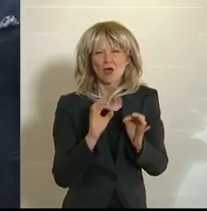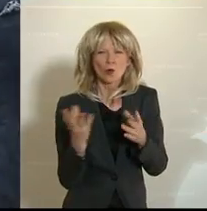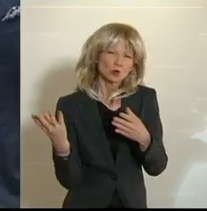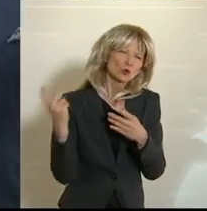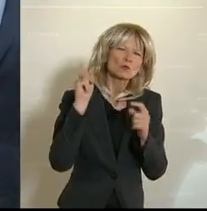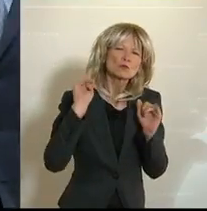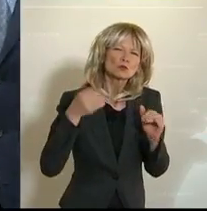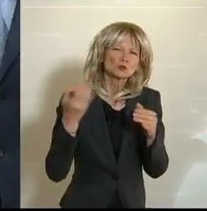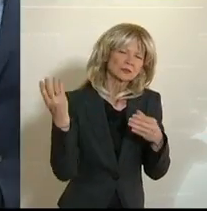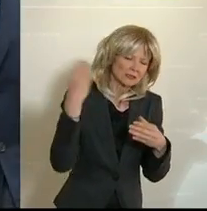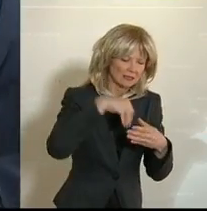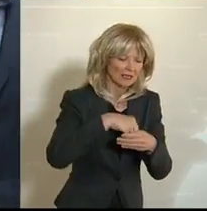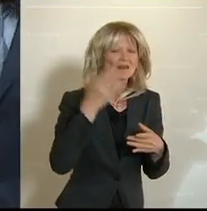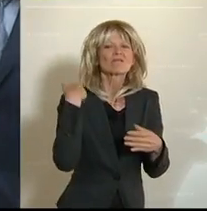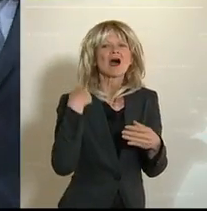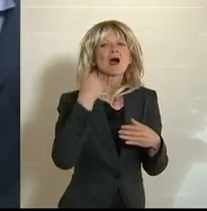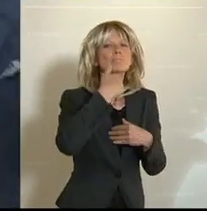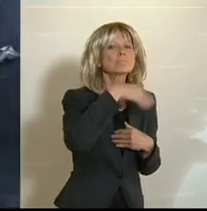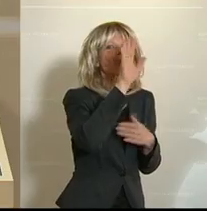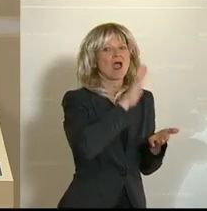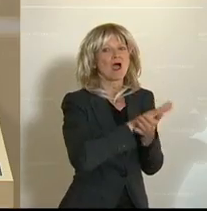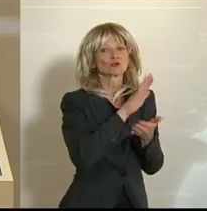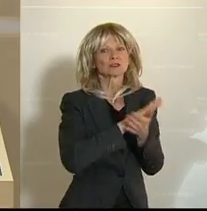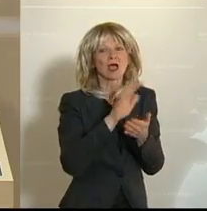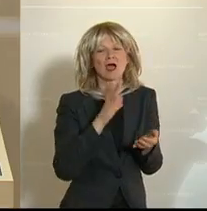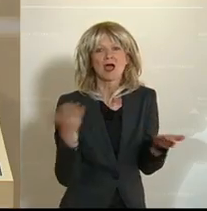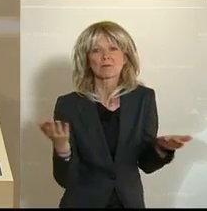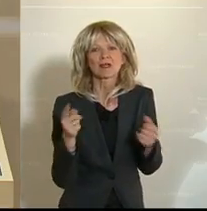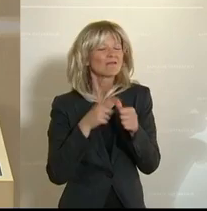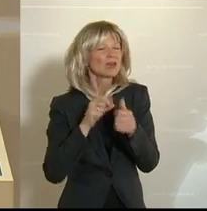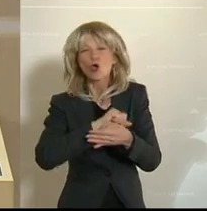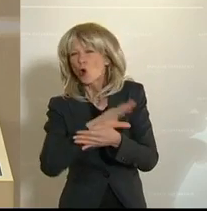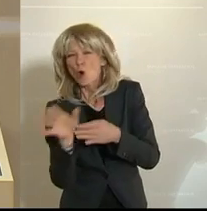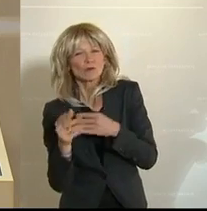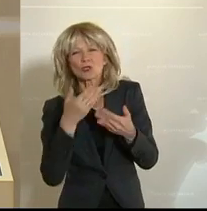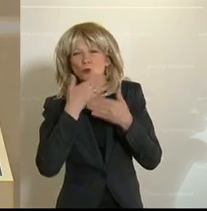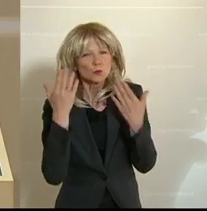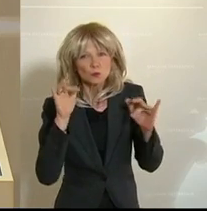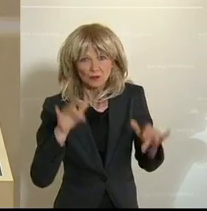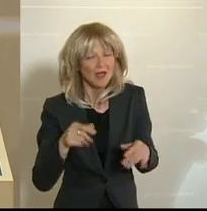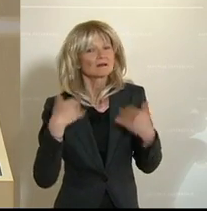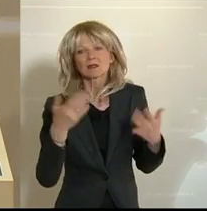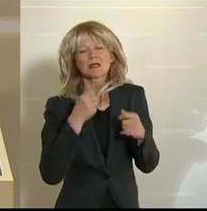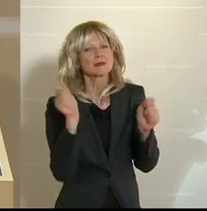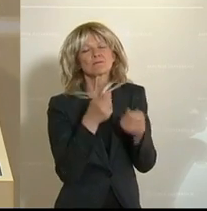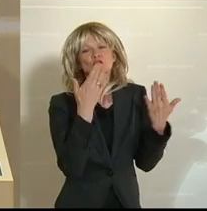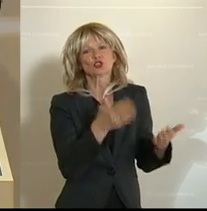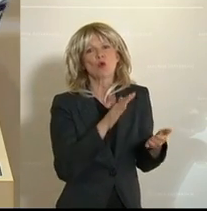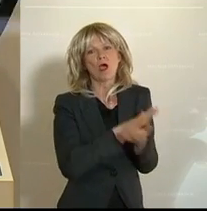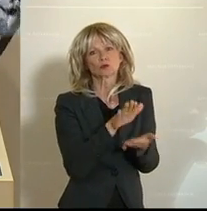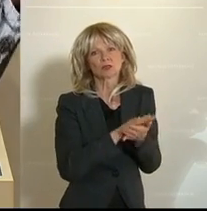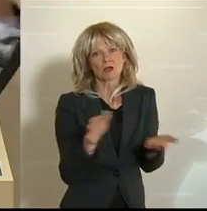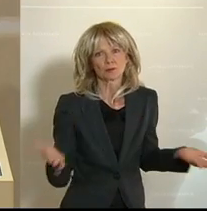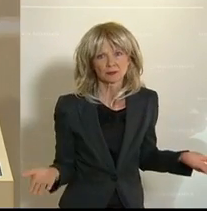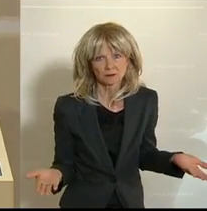dass es auch sehr viele Mehrausgaben gegeben hat, die es ohne Covid gar nicht gegeben hätte. Der Entwicklungshilfe der Jugend eine Welt hat die